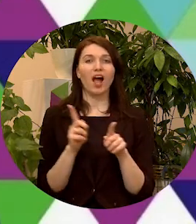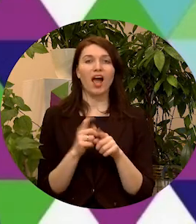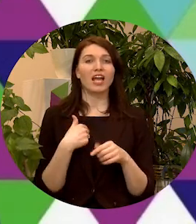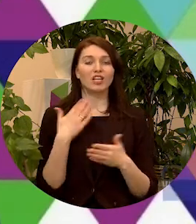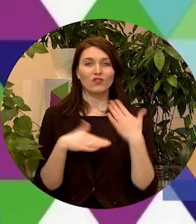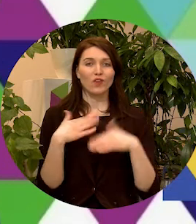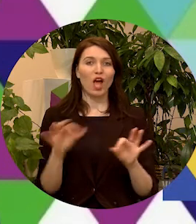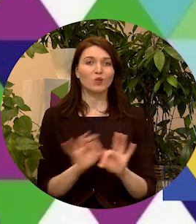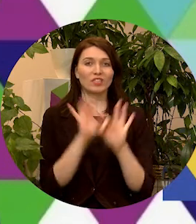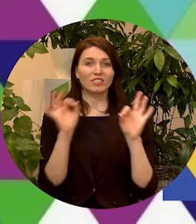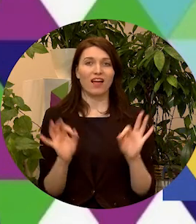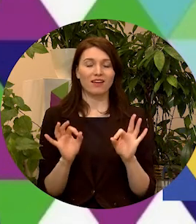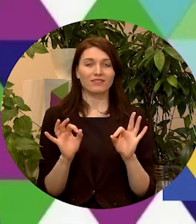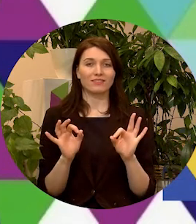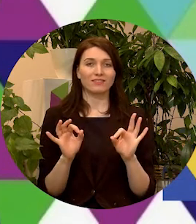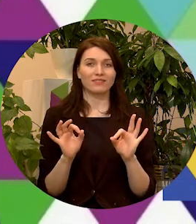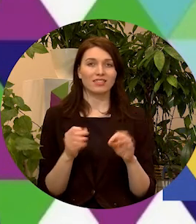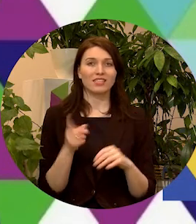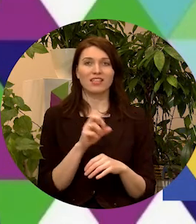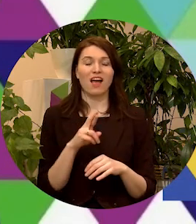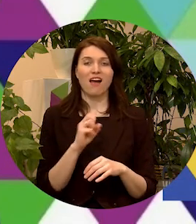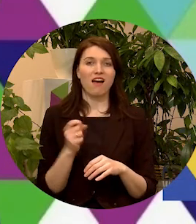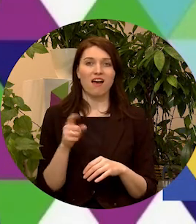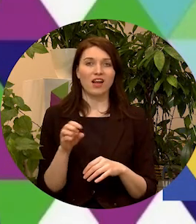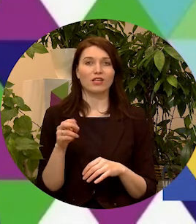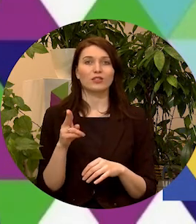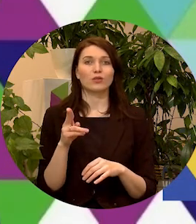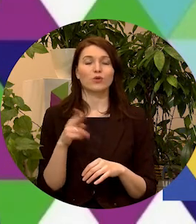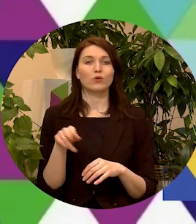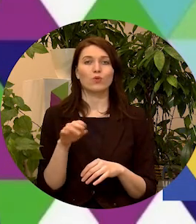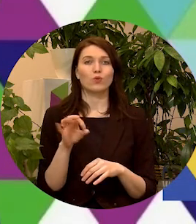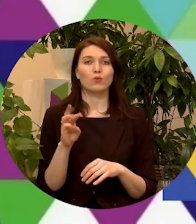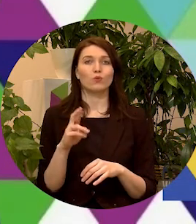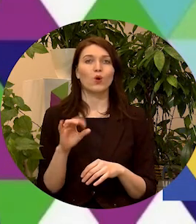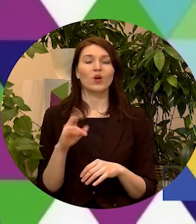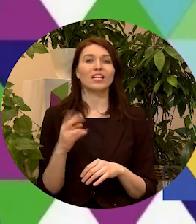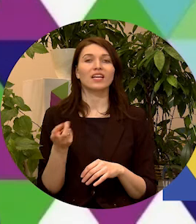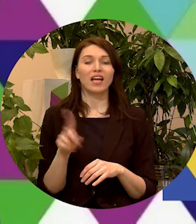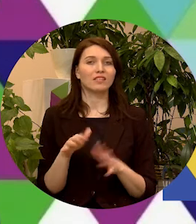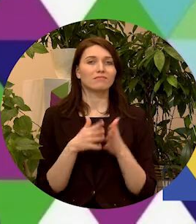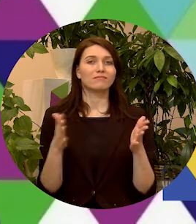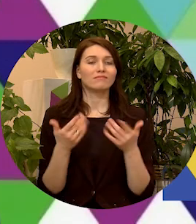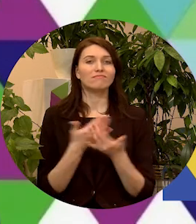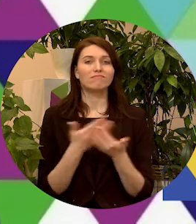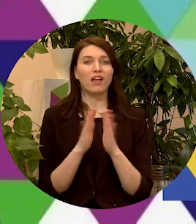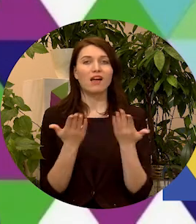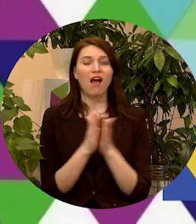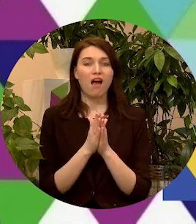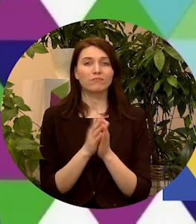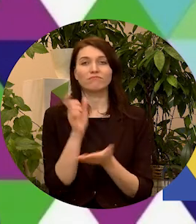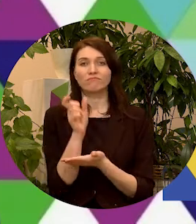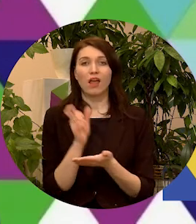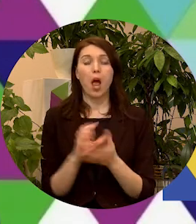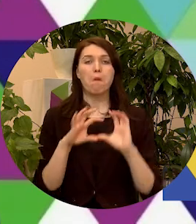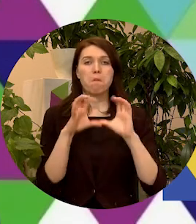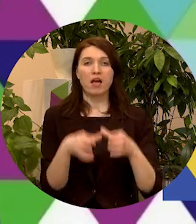vēlos sākt ar Sārsboni Bronikas, kas ir vairāk, ko dzīves ziņas grāmatu autors vārdiem. Pasaulē ir